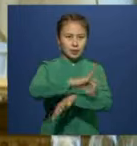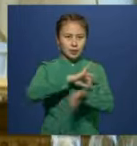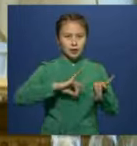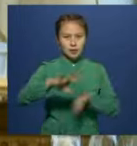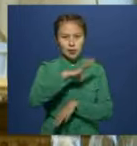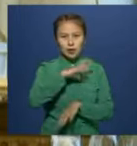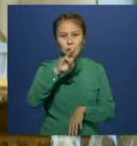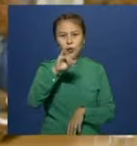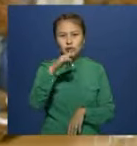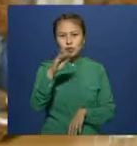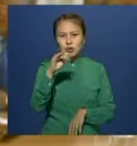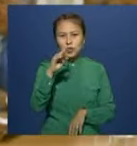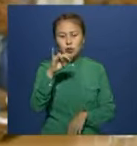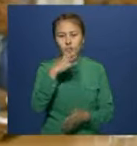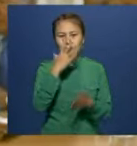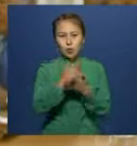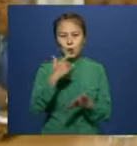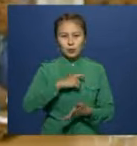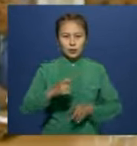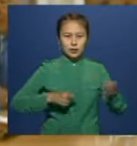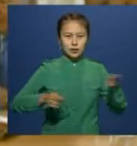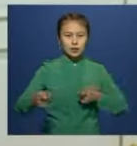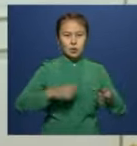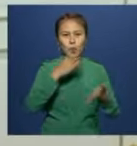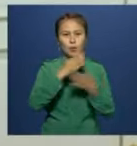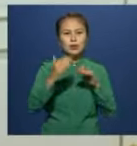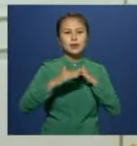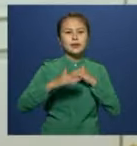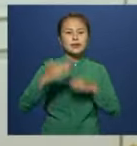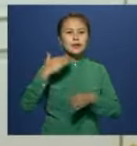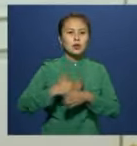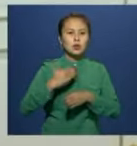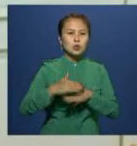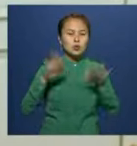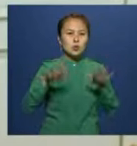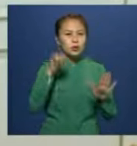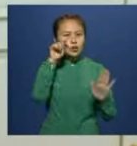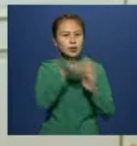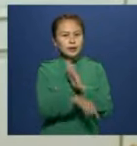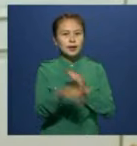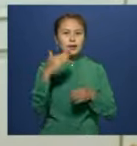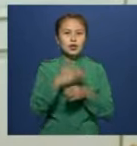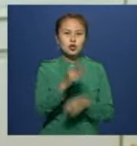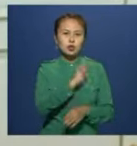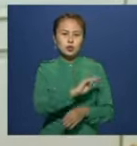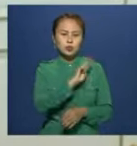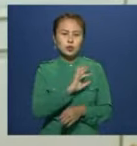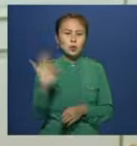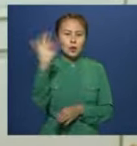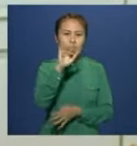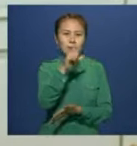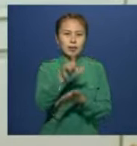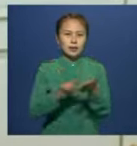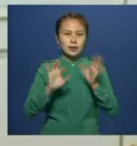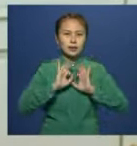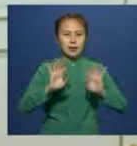айтылды. Тұңғышпай Жаман қолы өз басқаратын ғодақтың қызметі сондаяқ отандық театрлардың соның ішінде өңірдегі театрлардың жұмысы